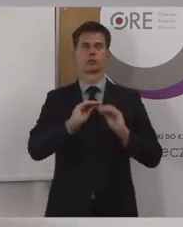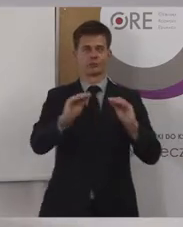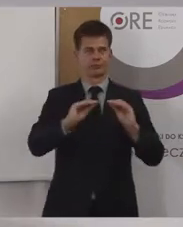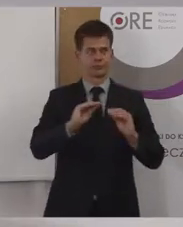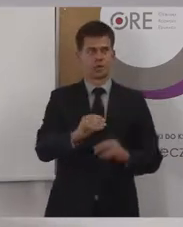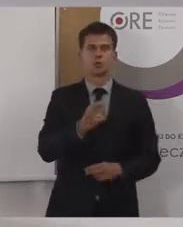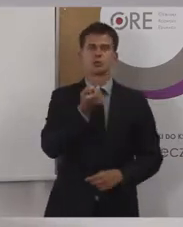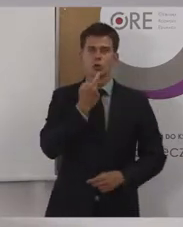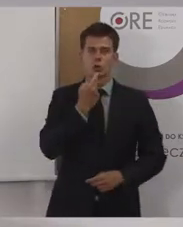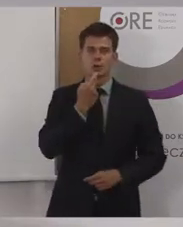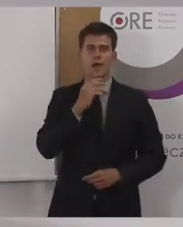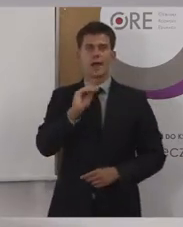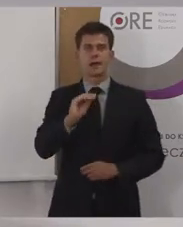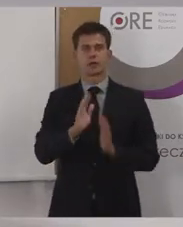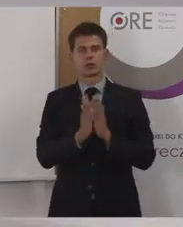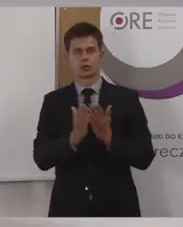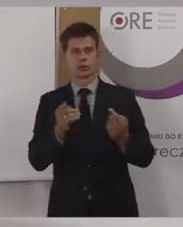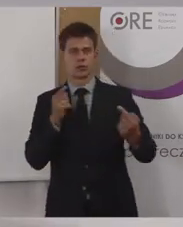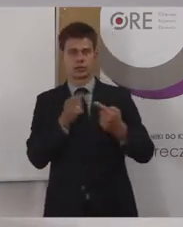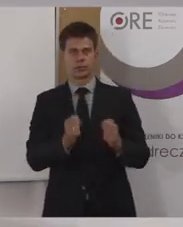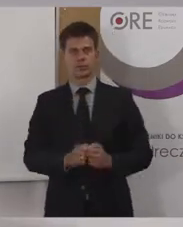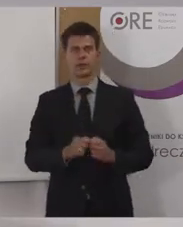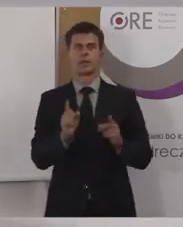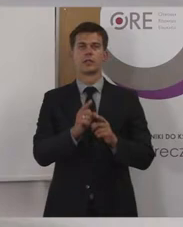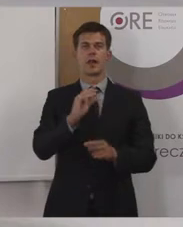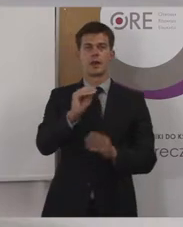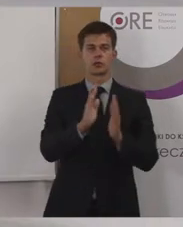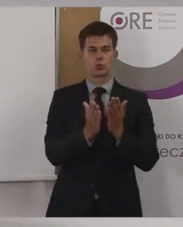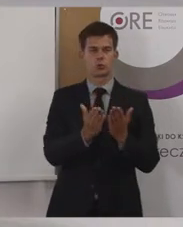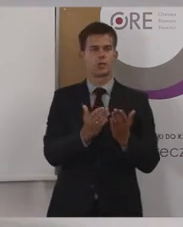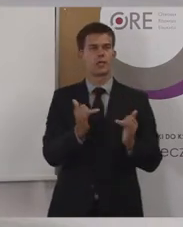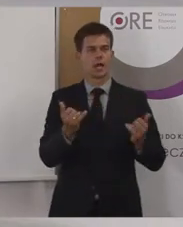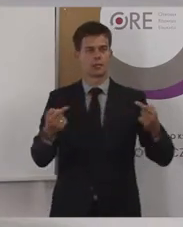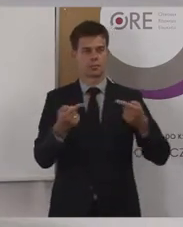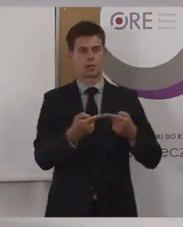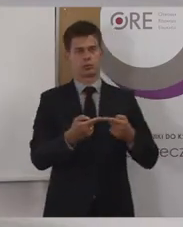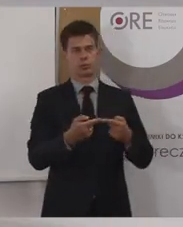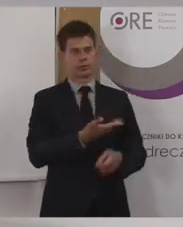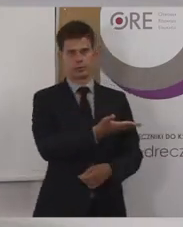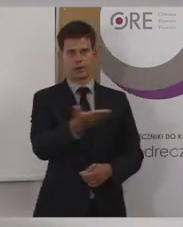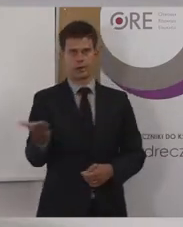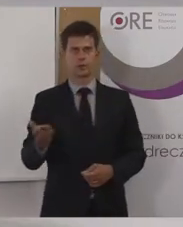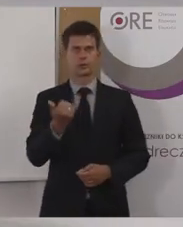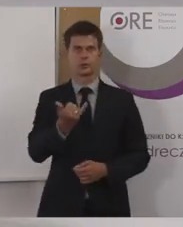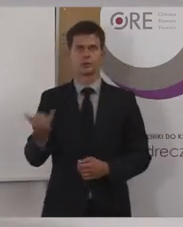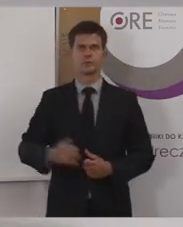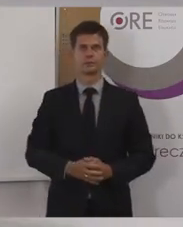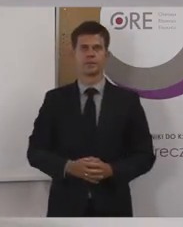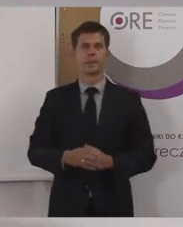i jak ją rozumieć w kontekście e-podręcznika, czyli jak te podręczniki, które